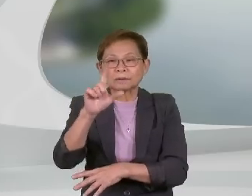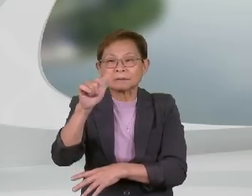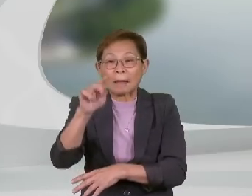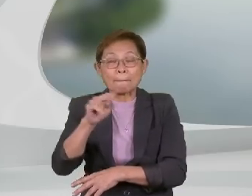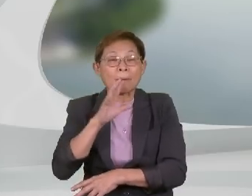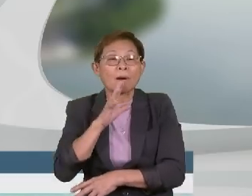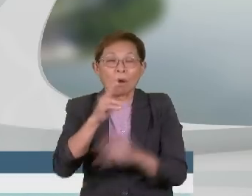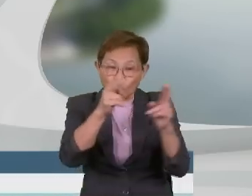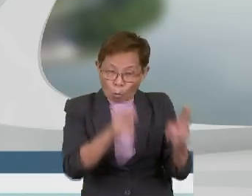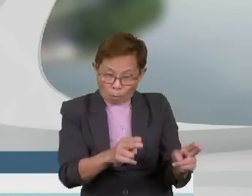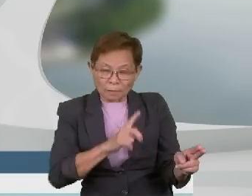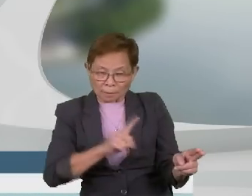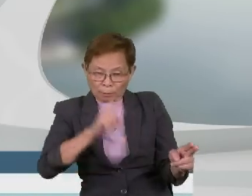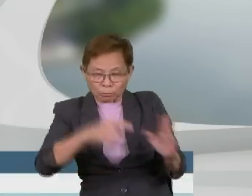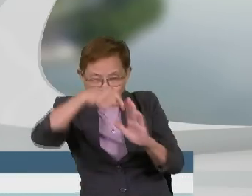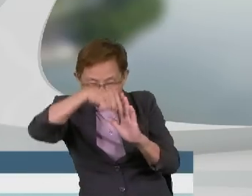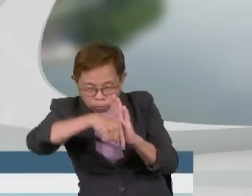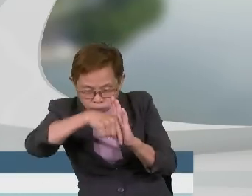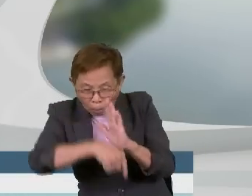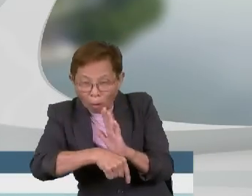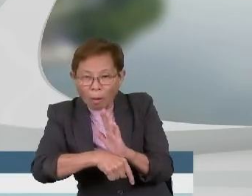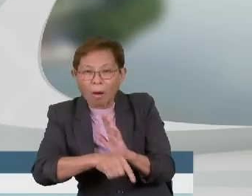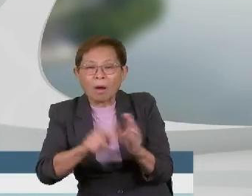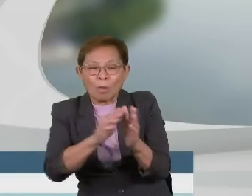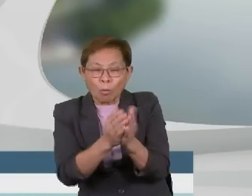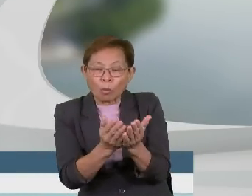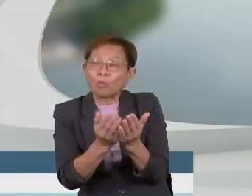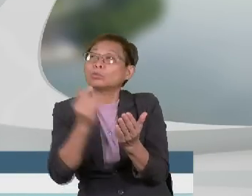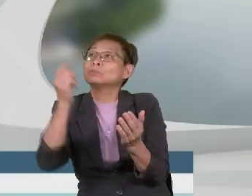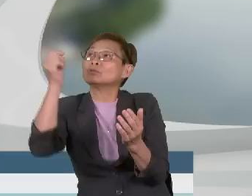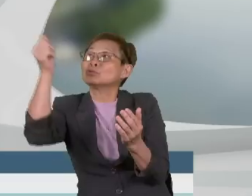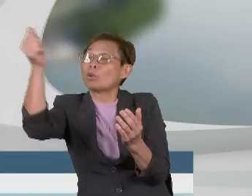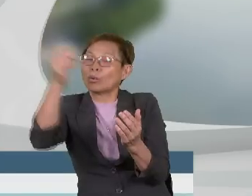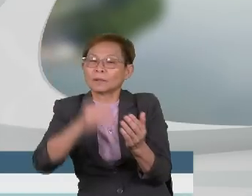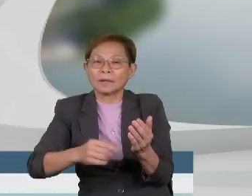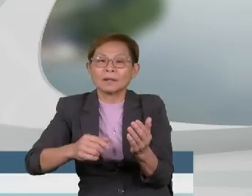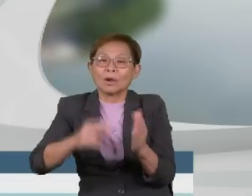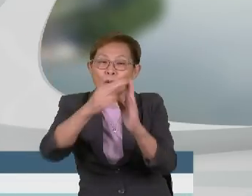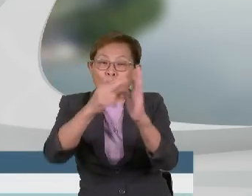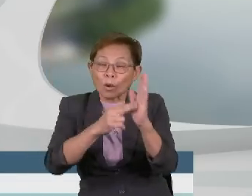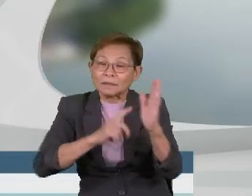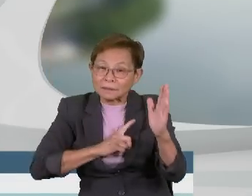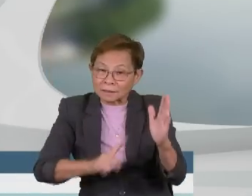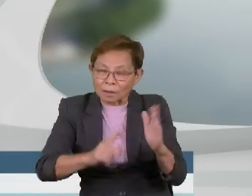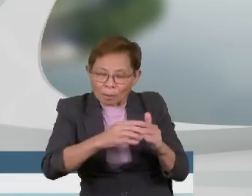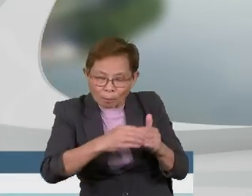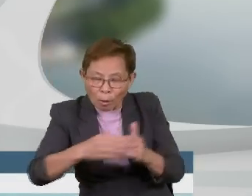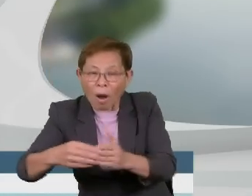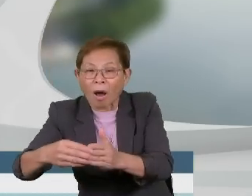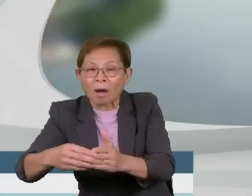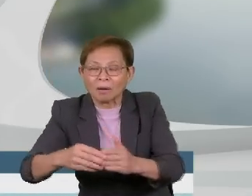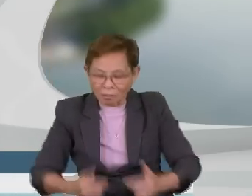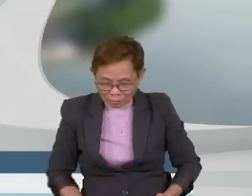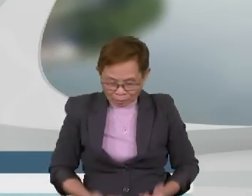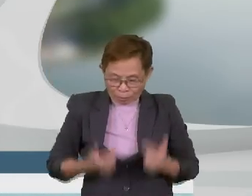umat Islam juga perlu mendalami isi kandungan Al-Quran dan sunnah Rasul Baginda sebagai panduan menjalani